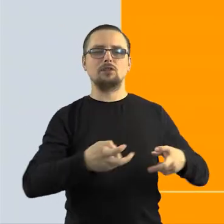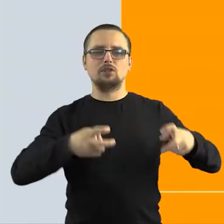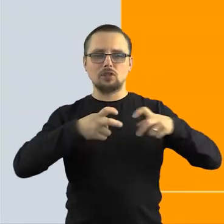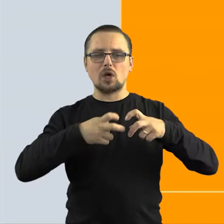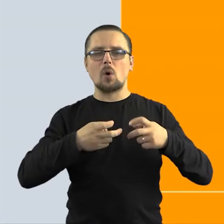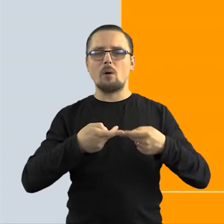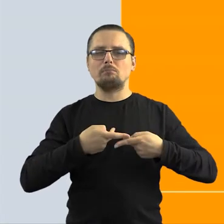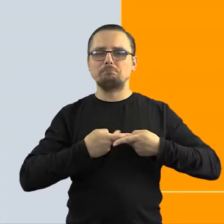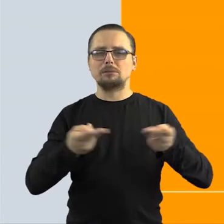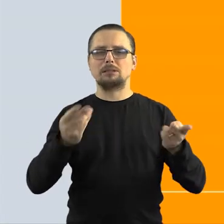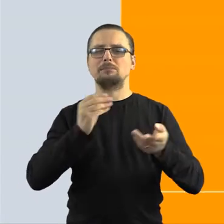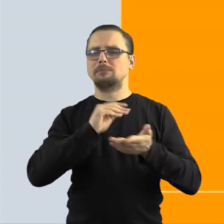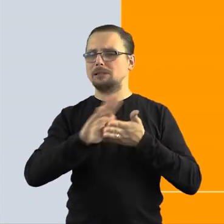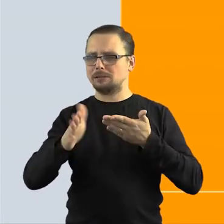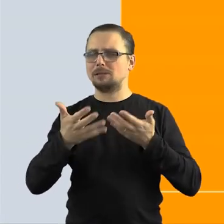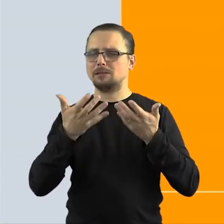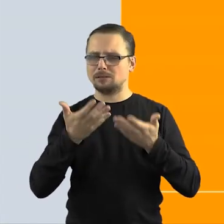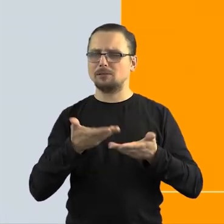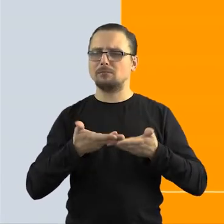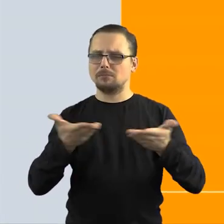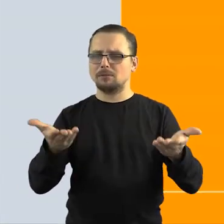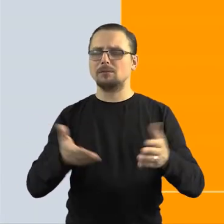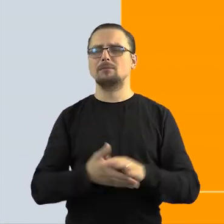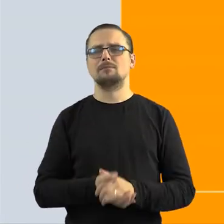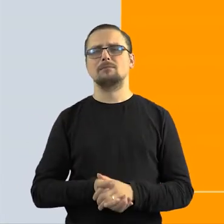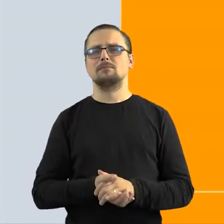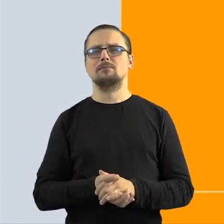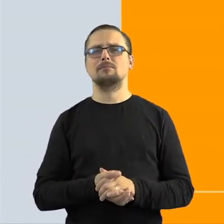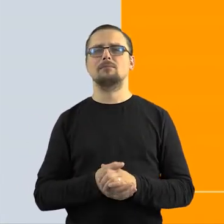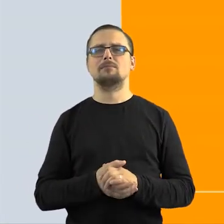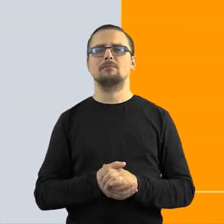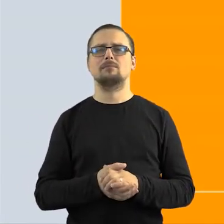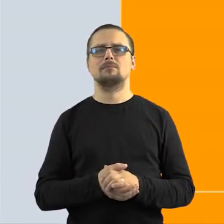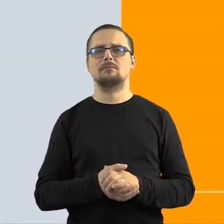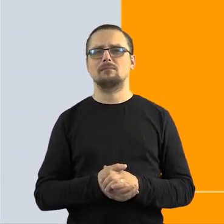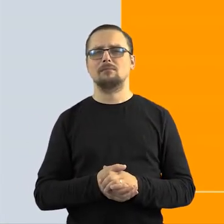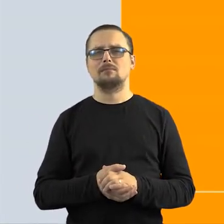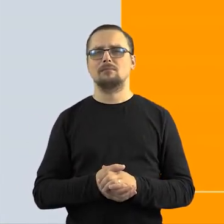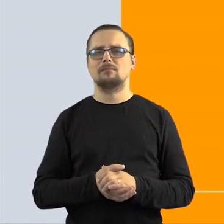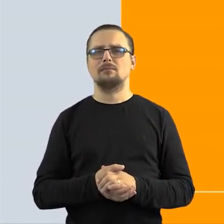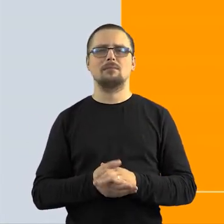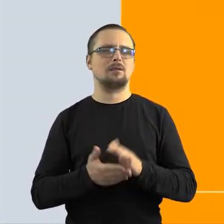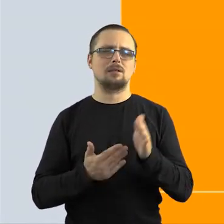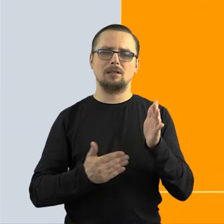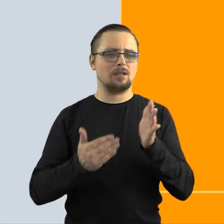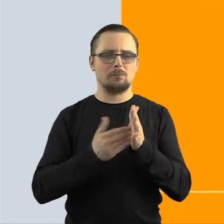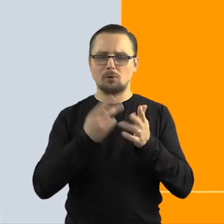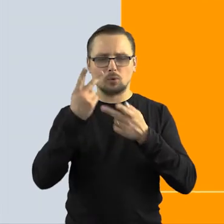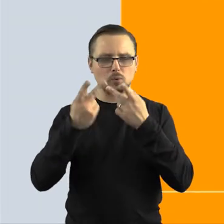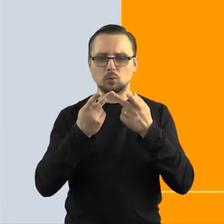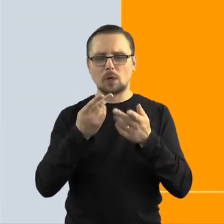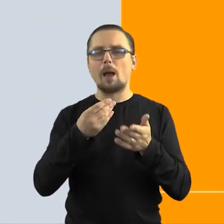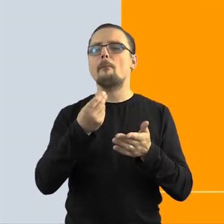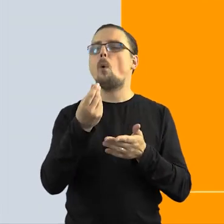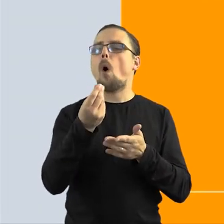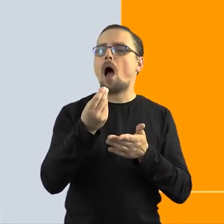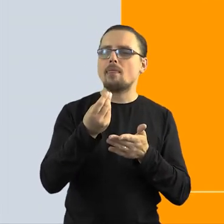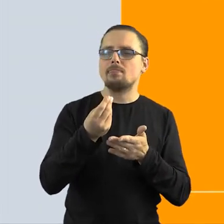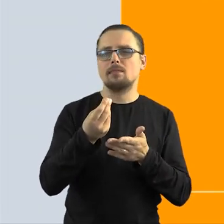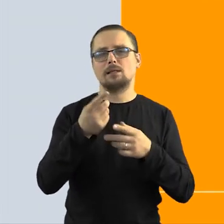nieodpłatnie i chcą się nią dzielić, więc nie ma potrzeby też właśnie pozyskiwania płatnych zasobów,